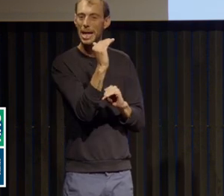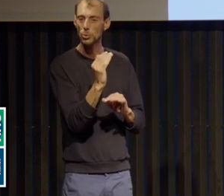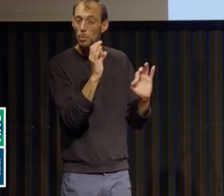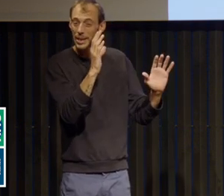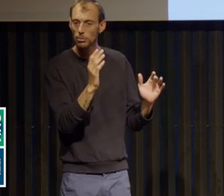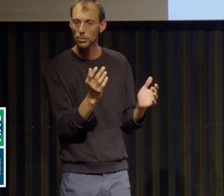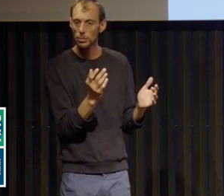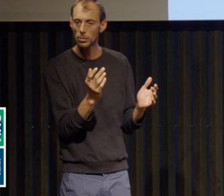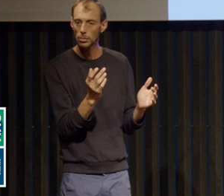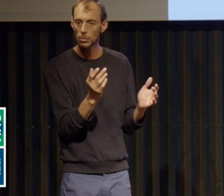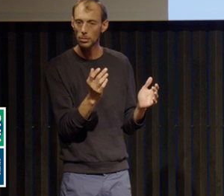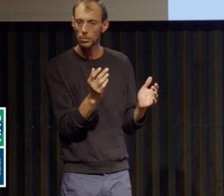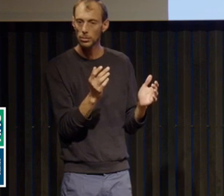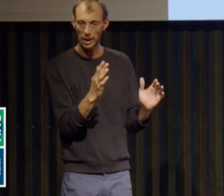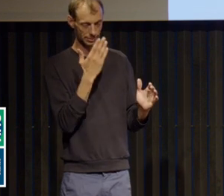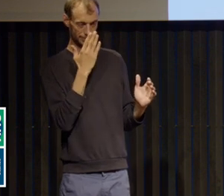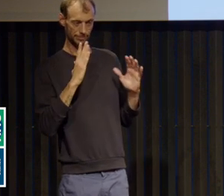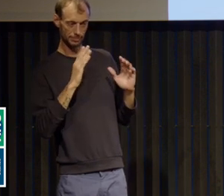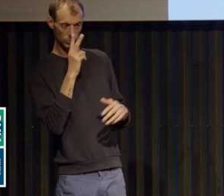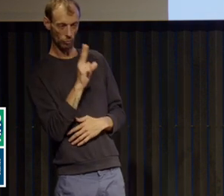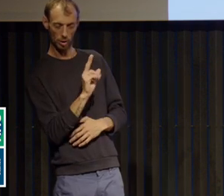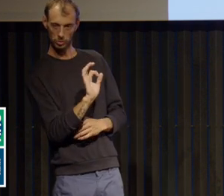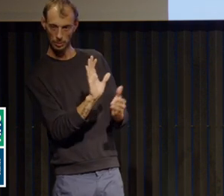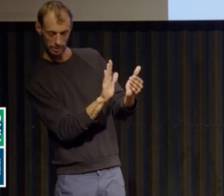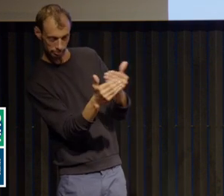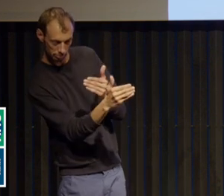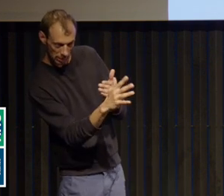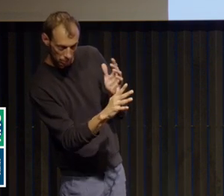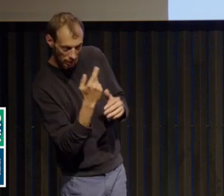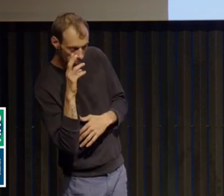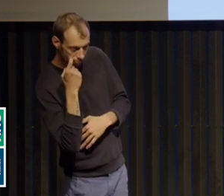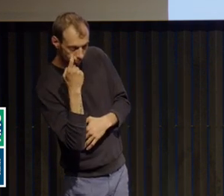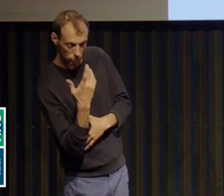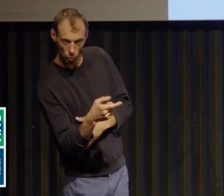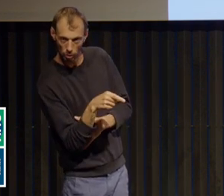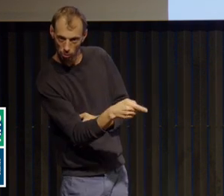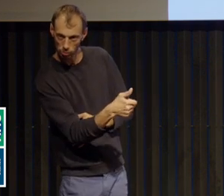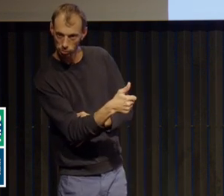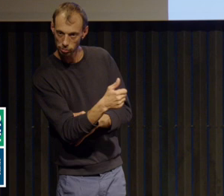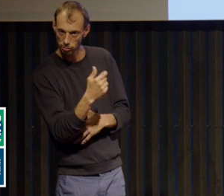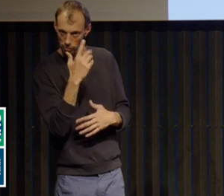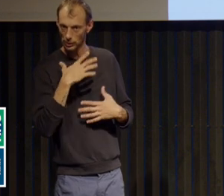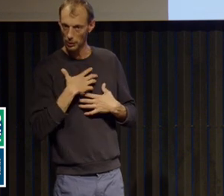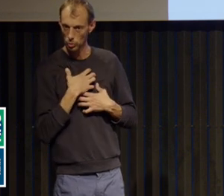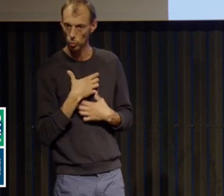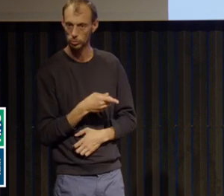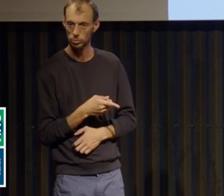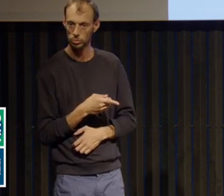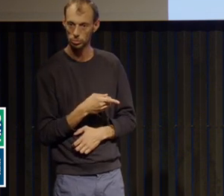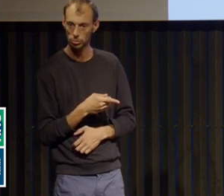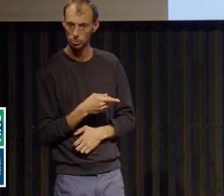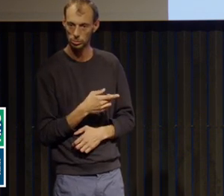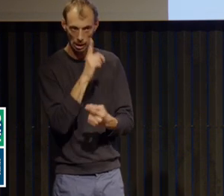ce qu peut suspecter,'est que derrière cette apparence, on trouve de l'anxiété et on le constate aussi, en fait, plus que le suspecter, de l'anxiété de